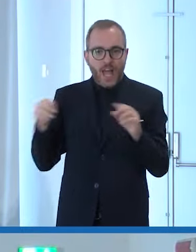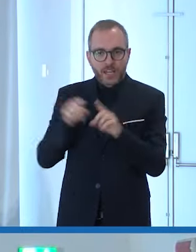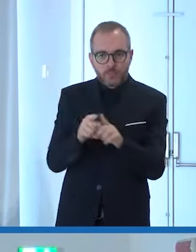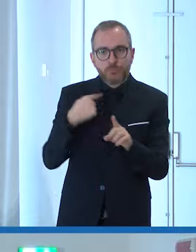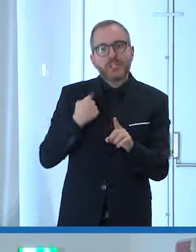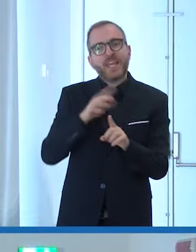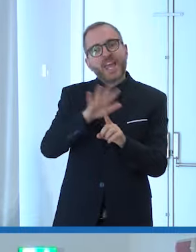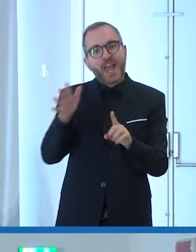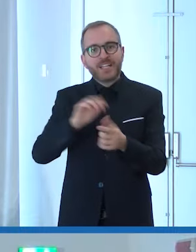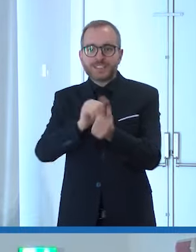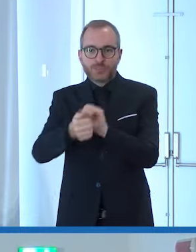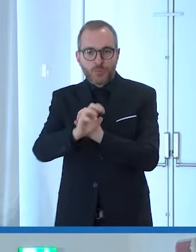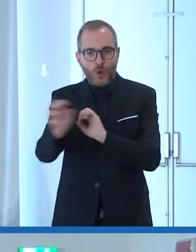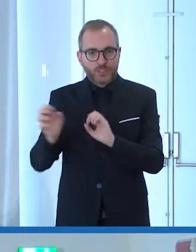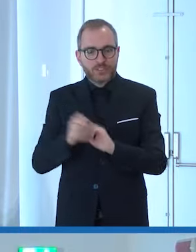volley.